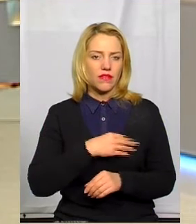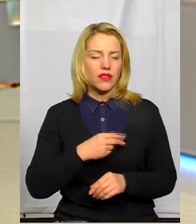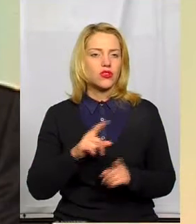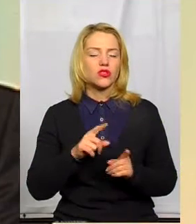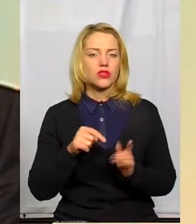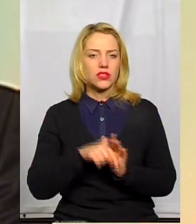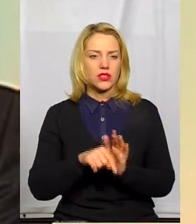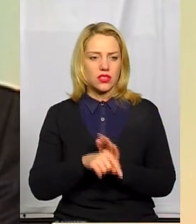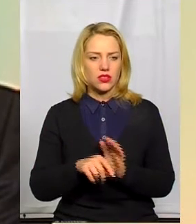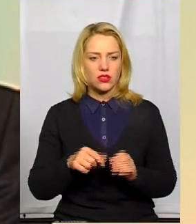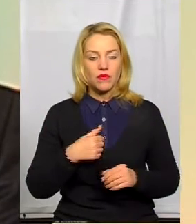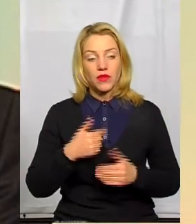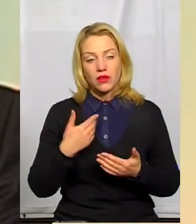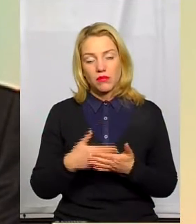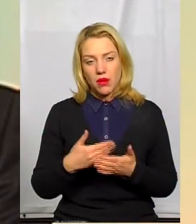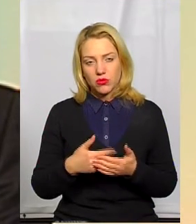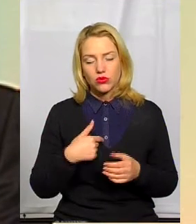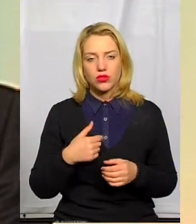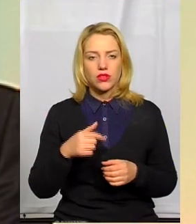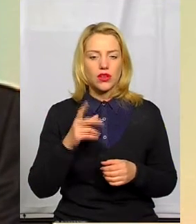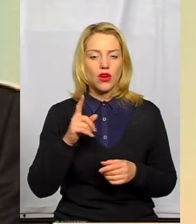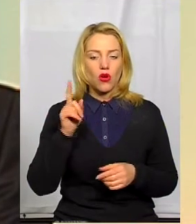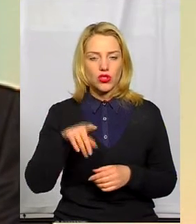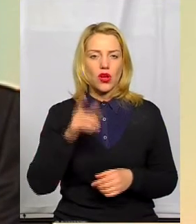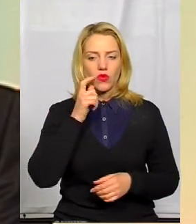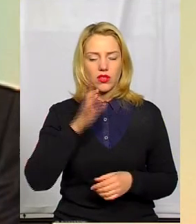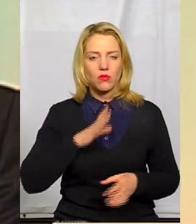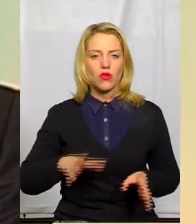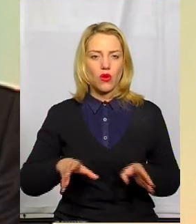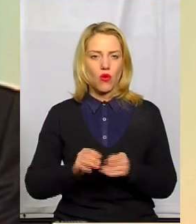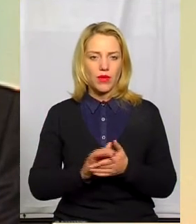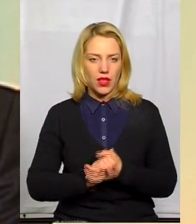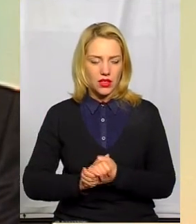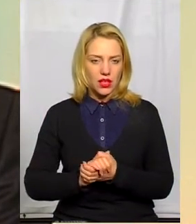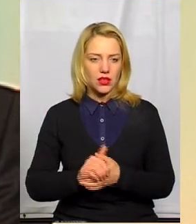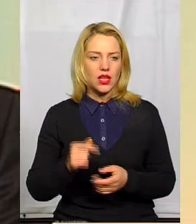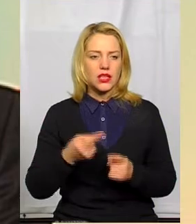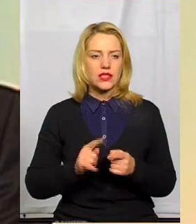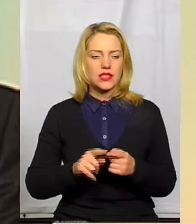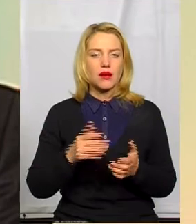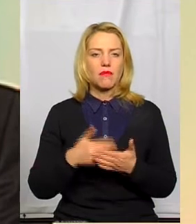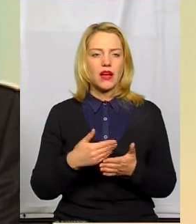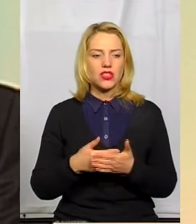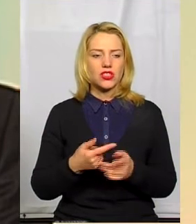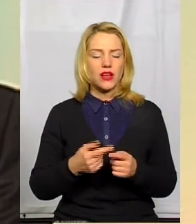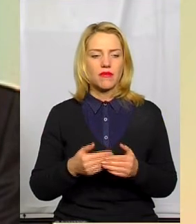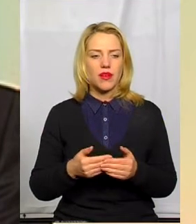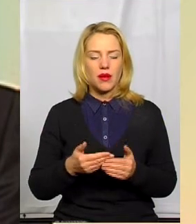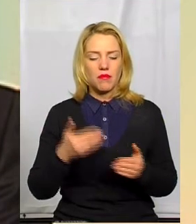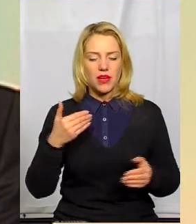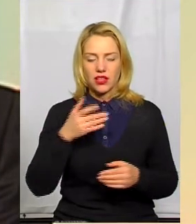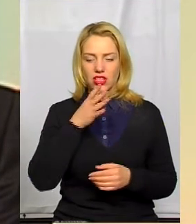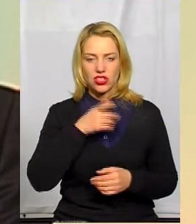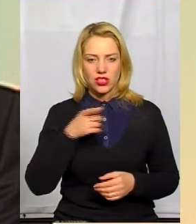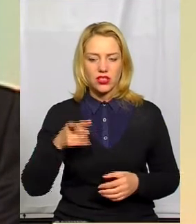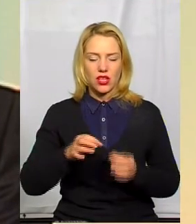Ну, мабуть, посміємо пропустити, що хоча вже Україна була об'єднана, проте це, знову ж таки, майже вперед часі розпаду